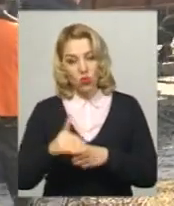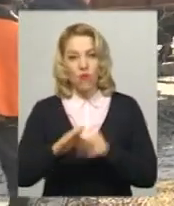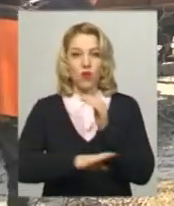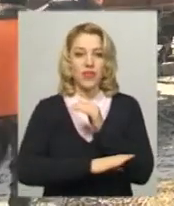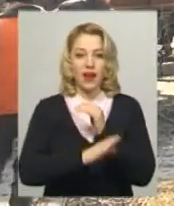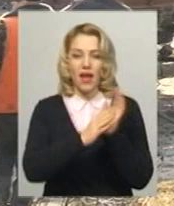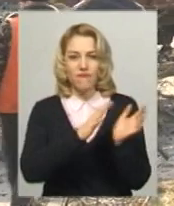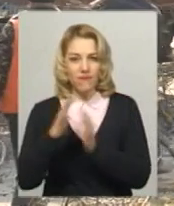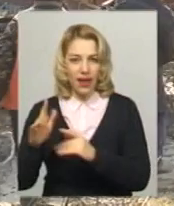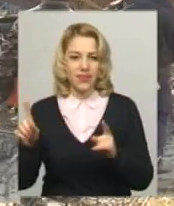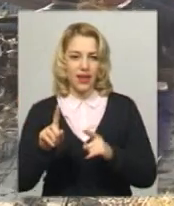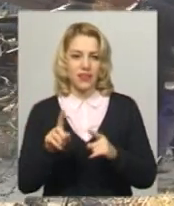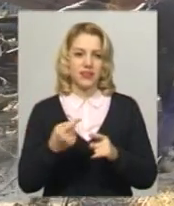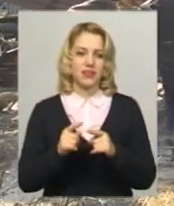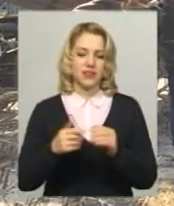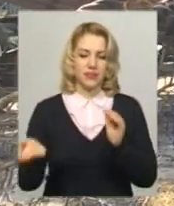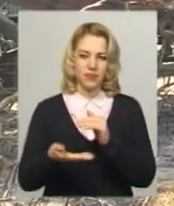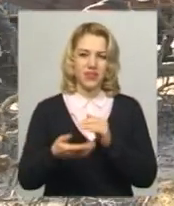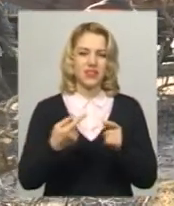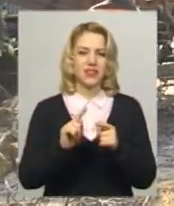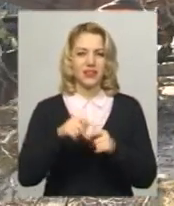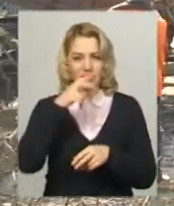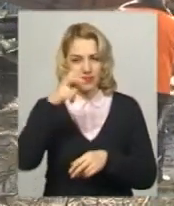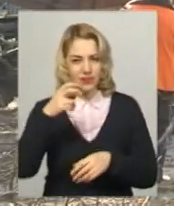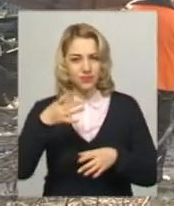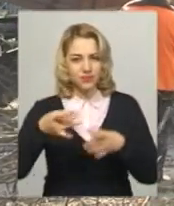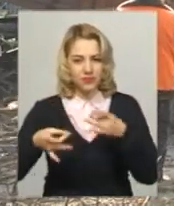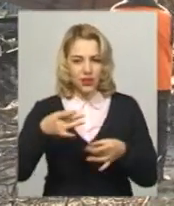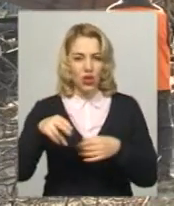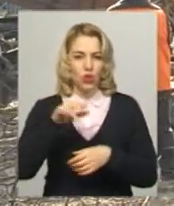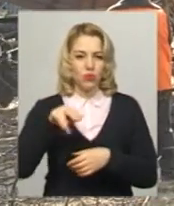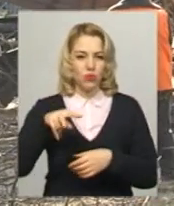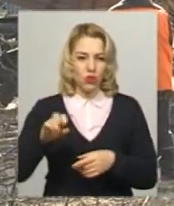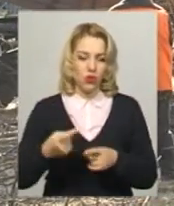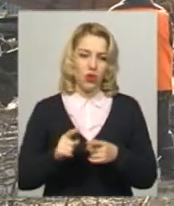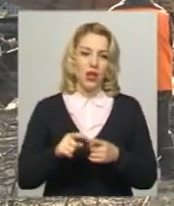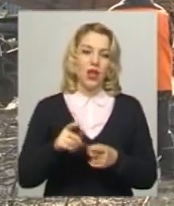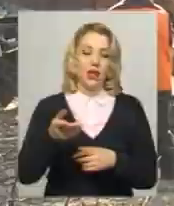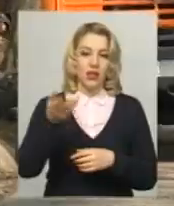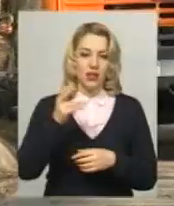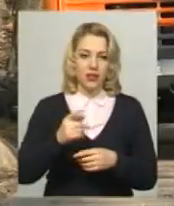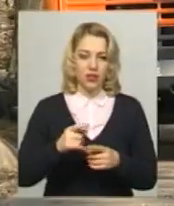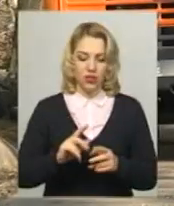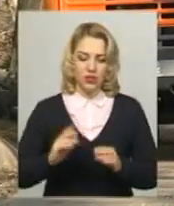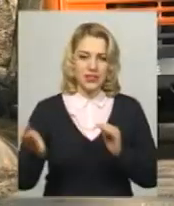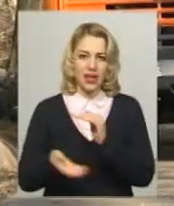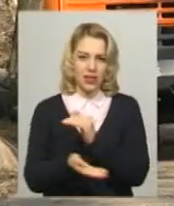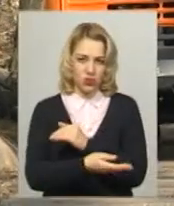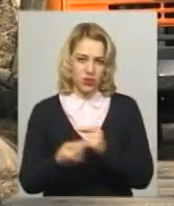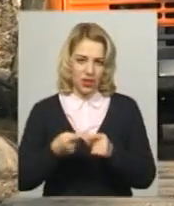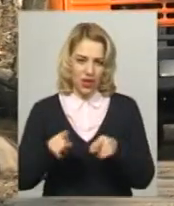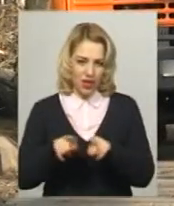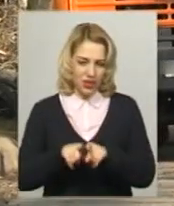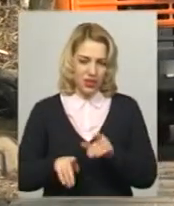підлягають знесенню, це дуплаві, гнилі, тому-то одночасно із омолодження виконується зрізування дерев. Два мільйони гривень із